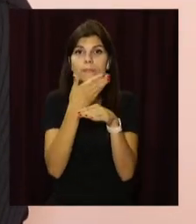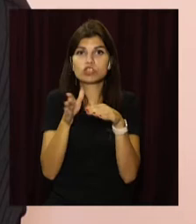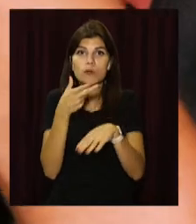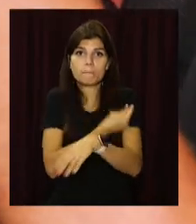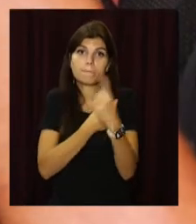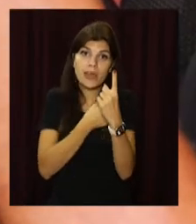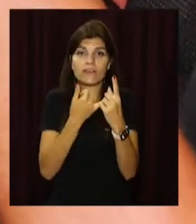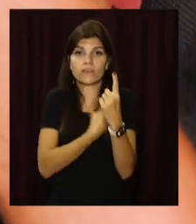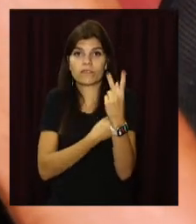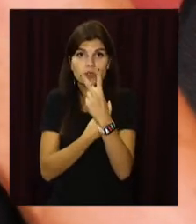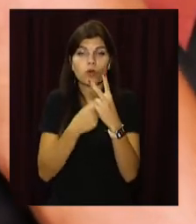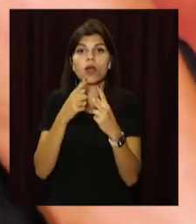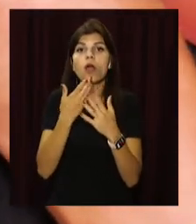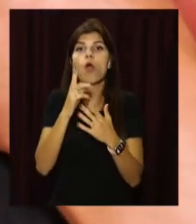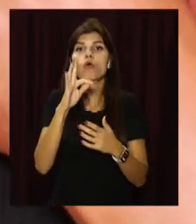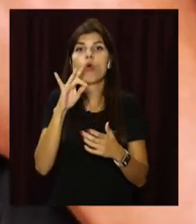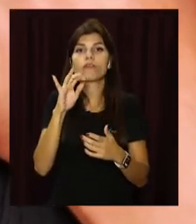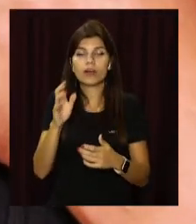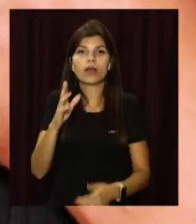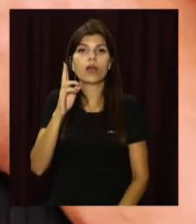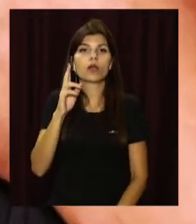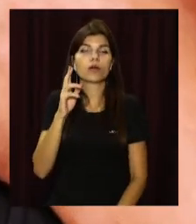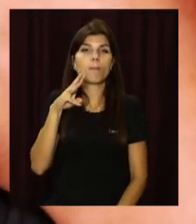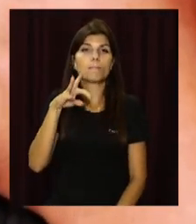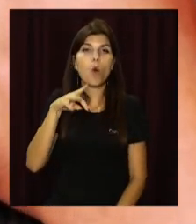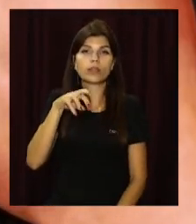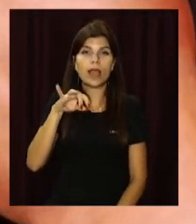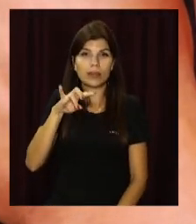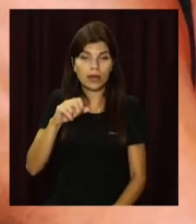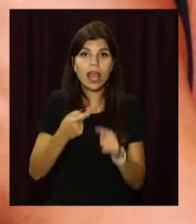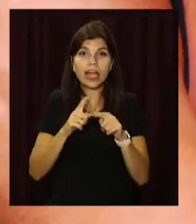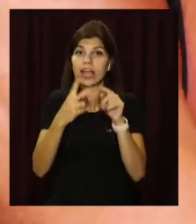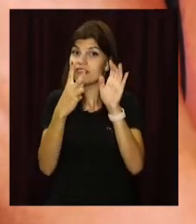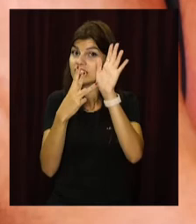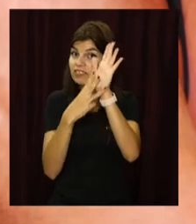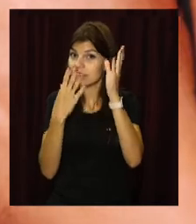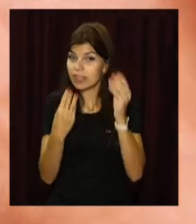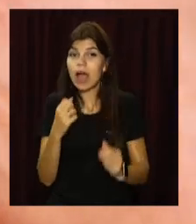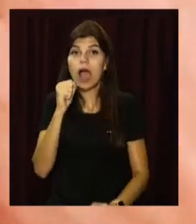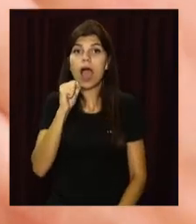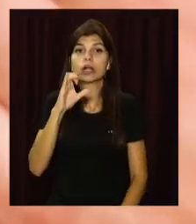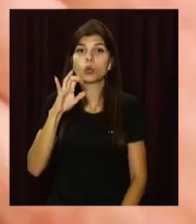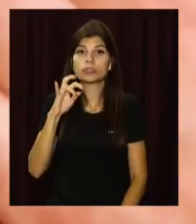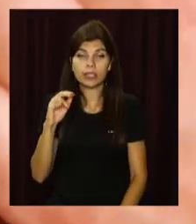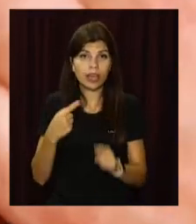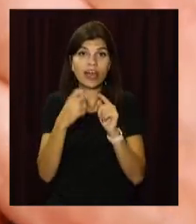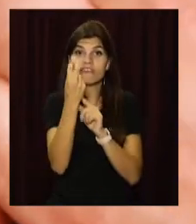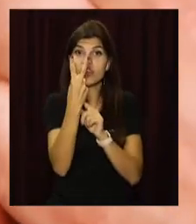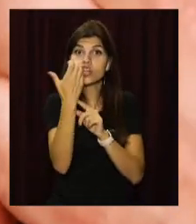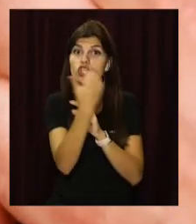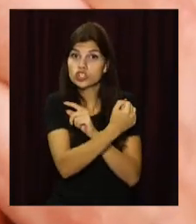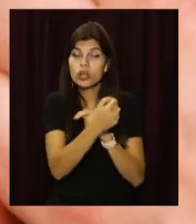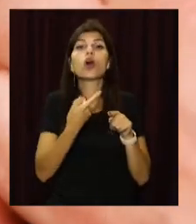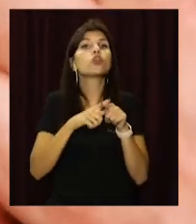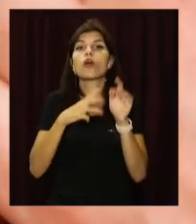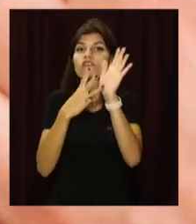Зокрема, для препаратів «Коронавак», «Комірнаці», «Модерна» – це 28 днів, для «Астразенека» – тижнів, тобто